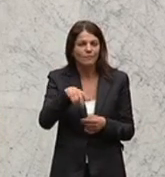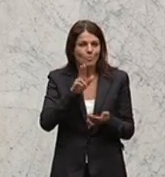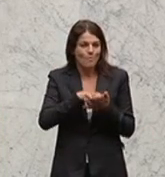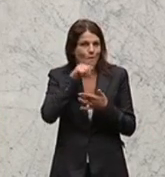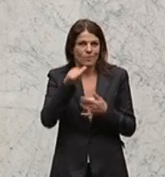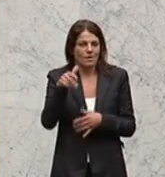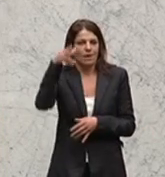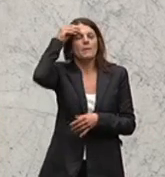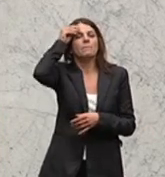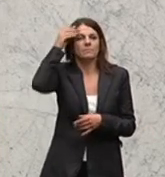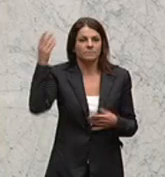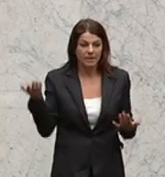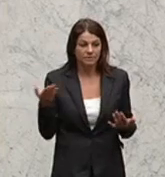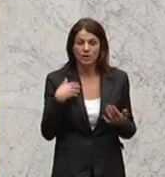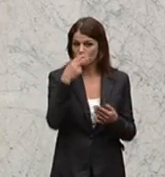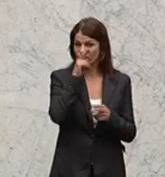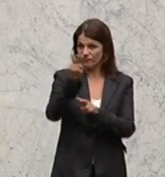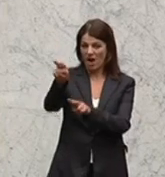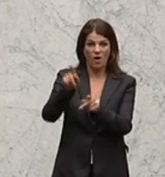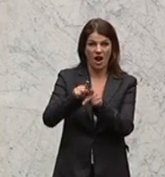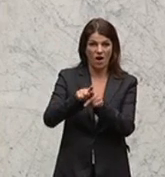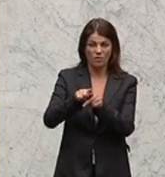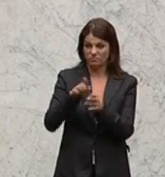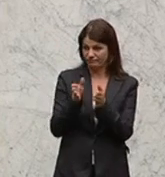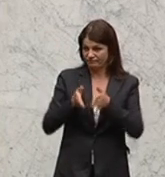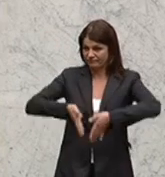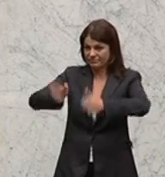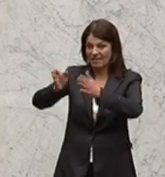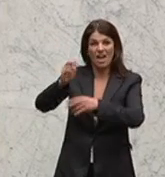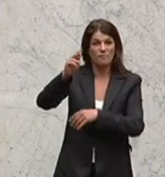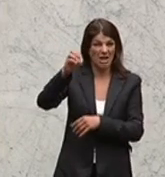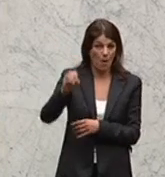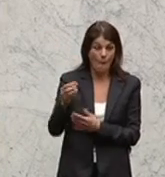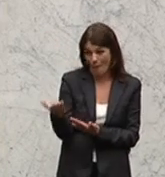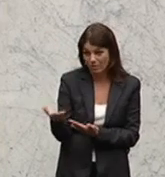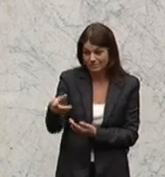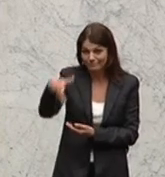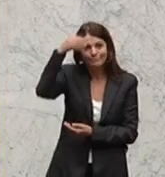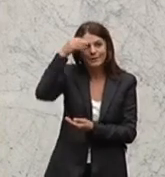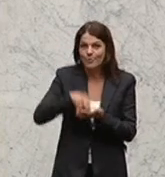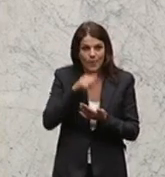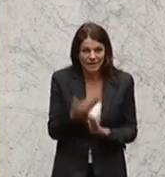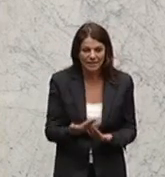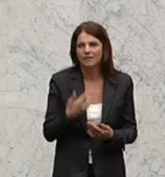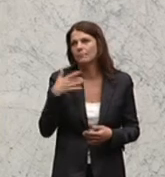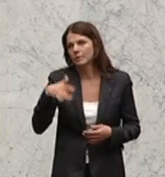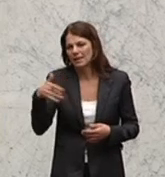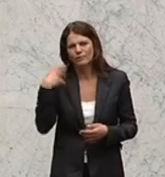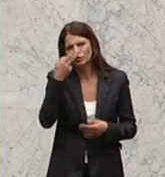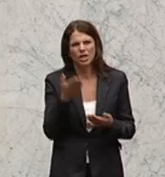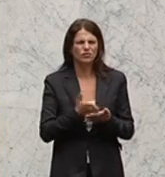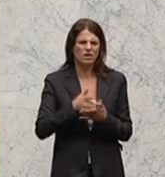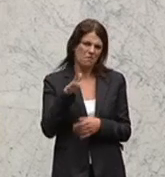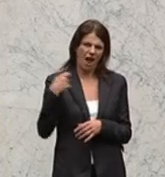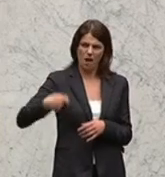angekommen. Und da schaue ich gerade auch in diesem Sektor direkt vor mir in Richtung der FPÖ. Ich meine, da verstehe ich es mitunter schon, wenn ich mir so